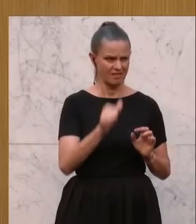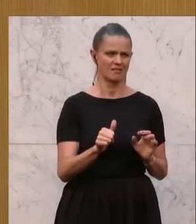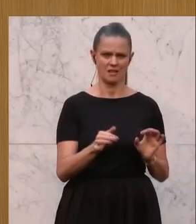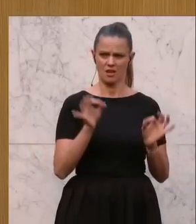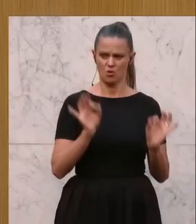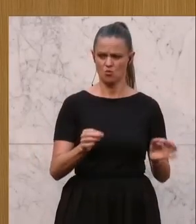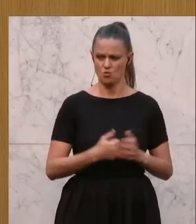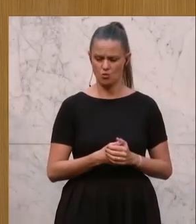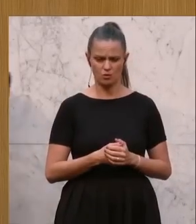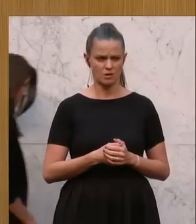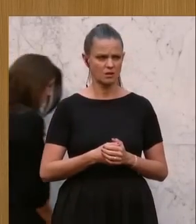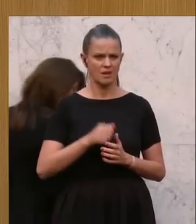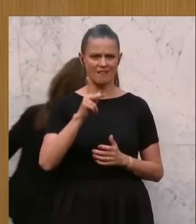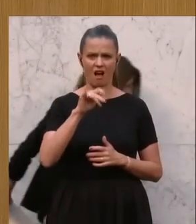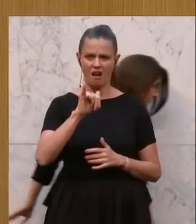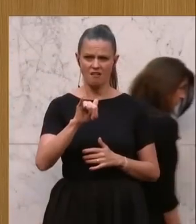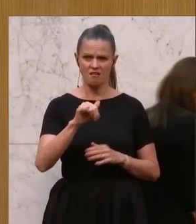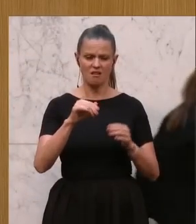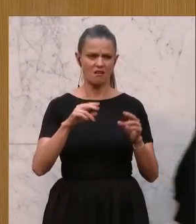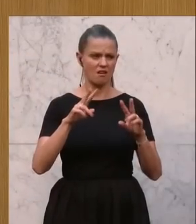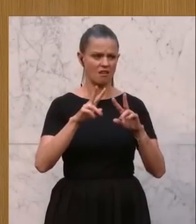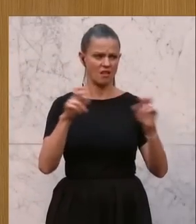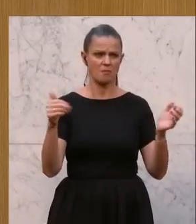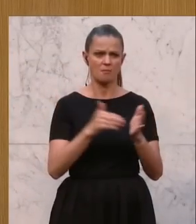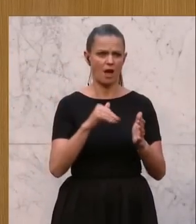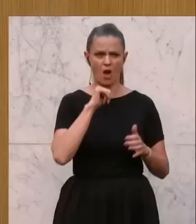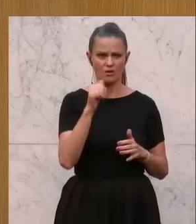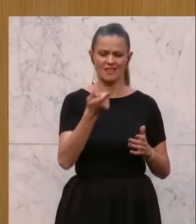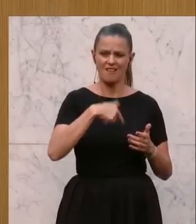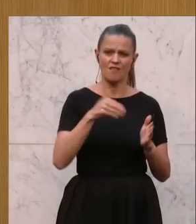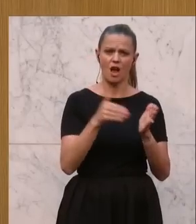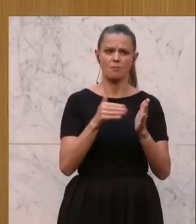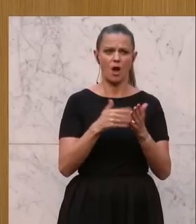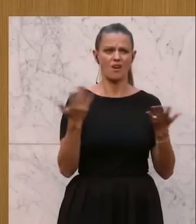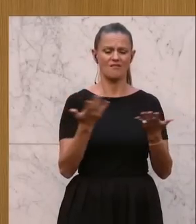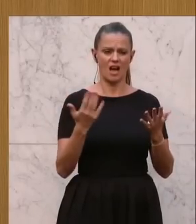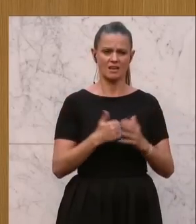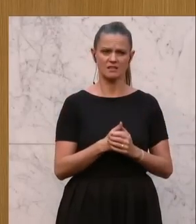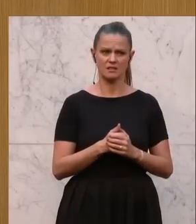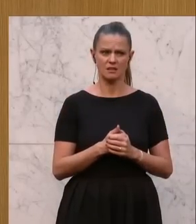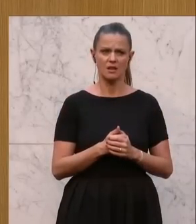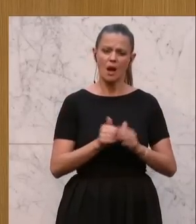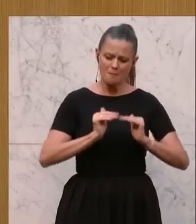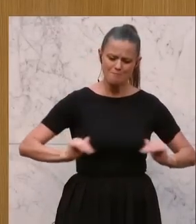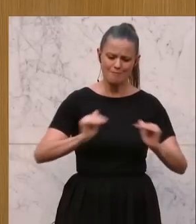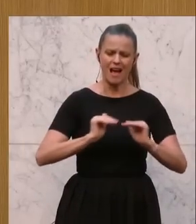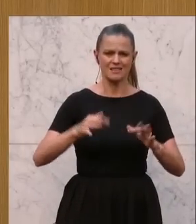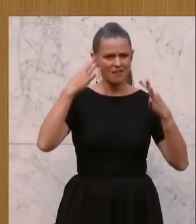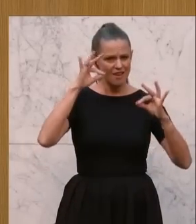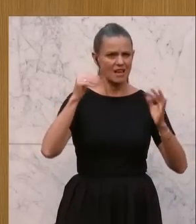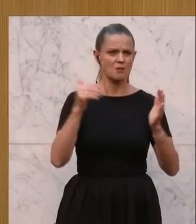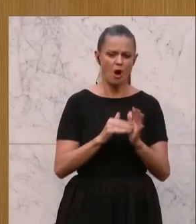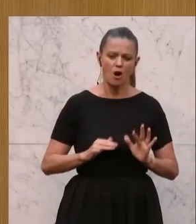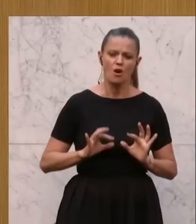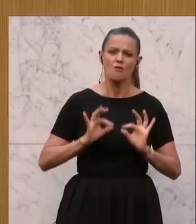nicht über die künstliche Intelligenz reden. Wir brauchen einmal, wir brauchen diese Grundfertigkeiten, die wir unseren Kindern mitgeben. Das,